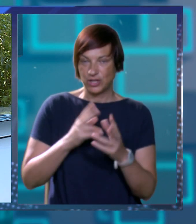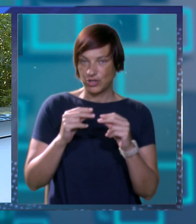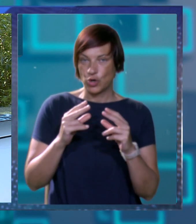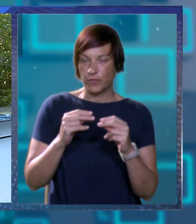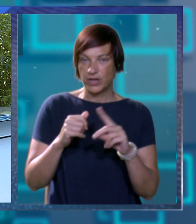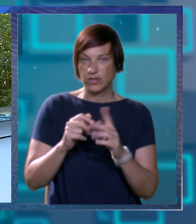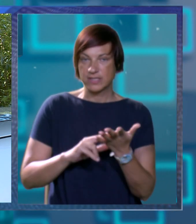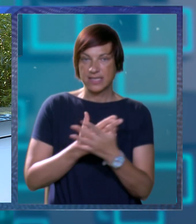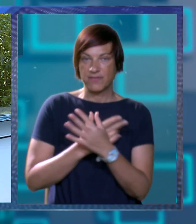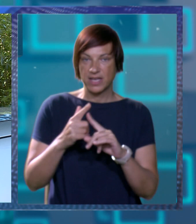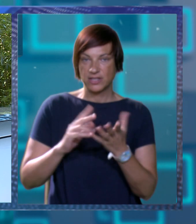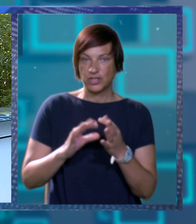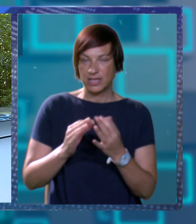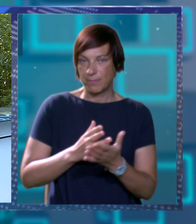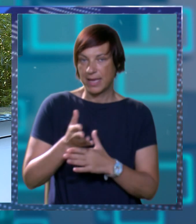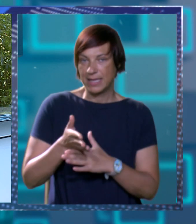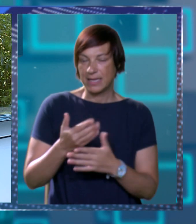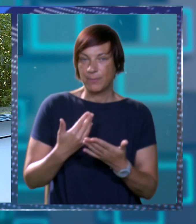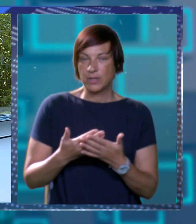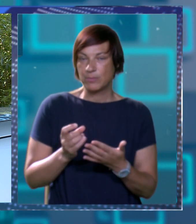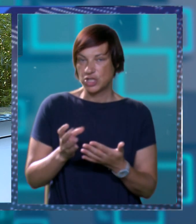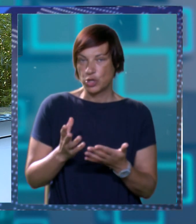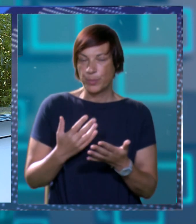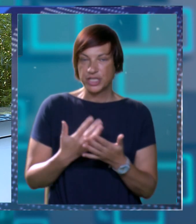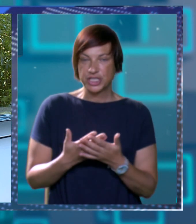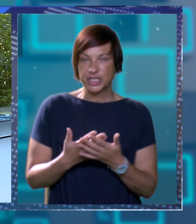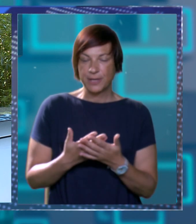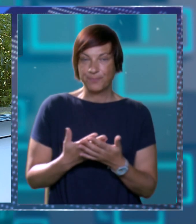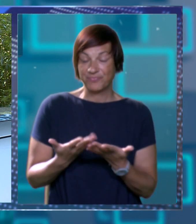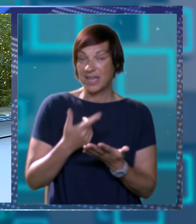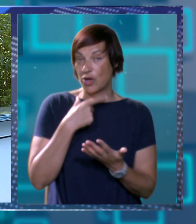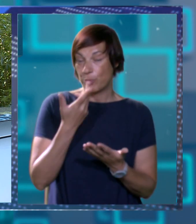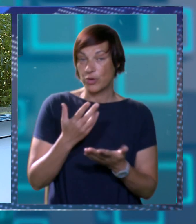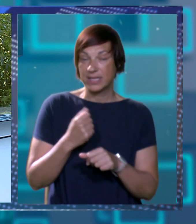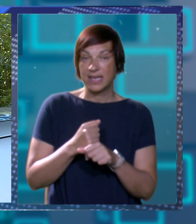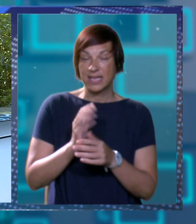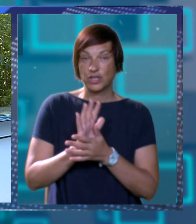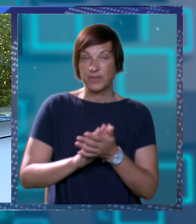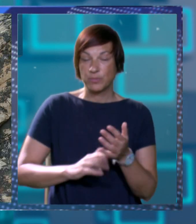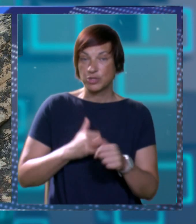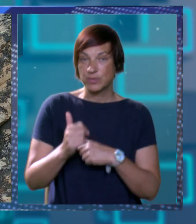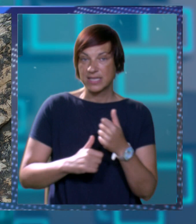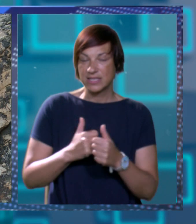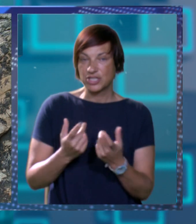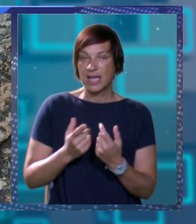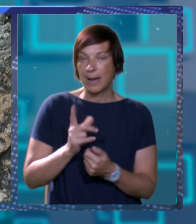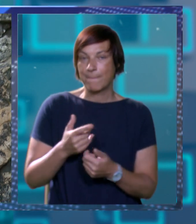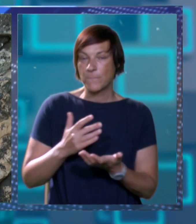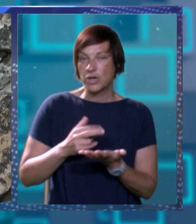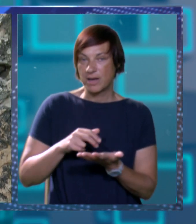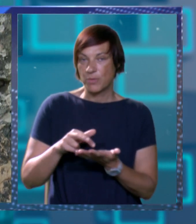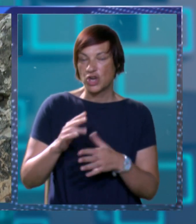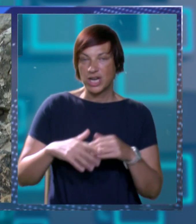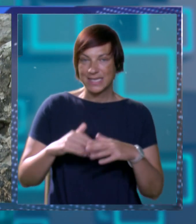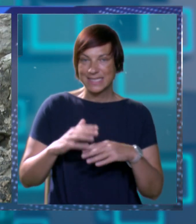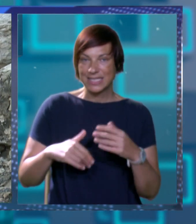razgovore sa konzervatorima i idemo prema tome da to bude što prije do bog da ti radovi krenu i sljedeću godinu ali evo moramo sve